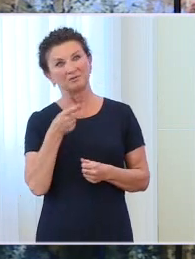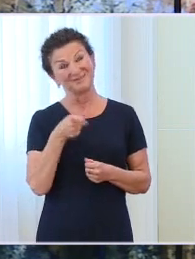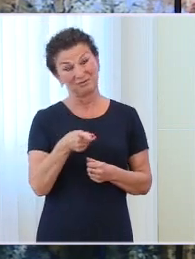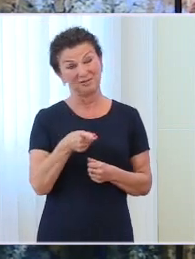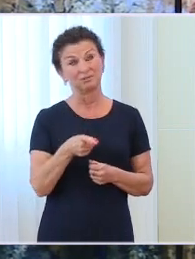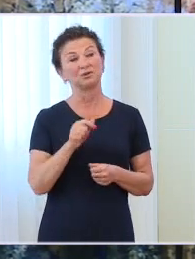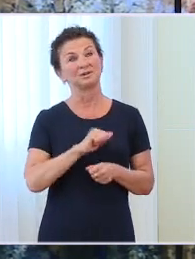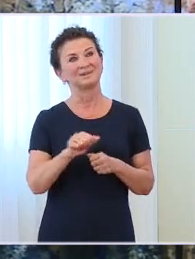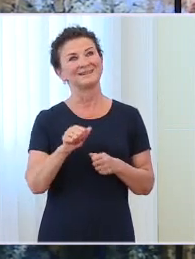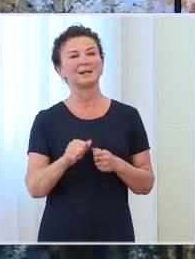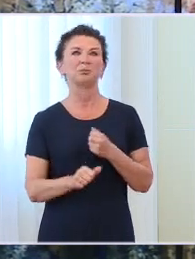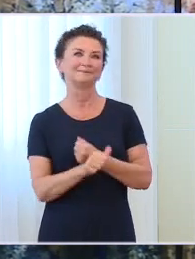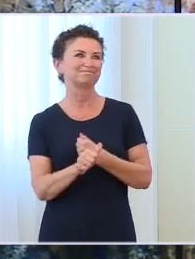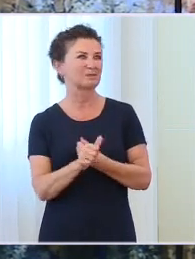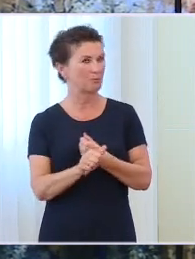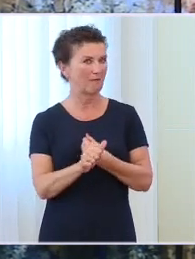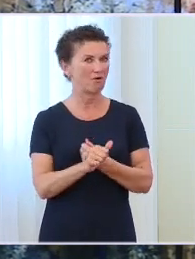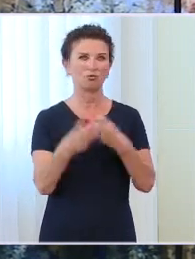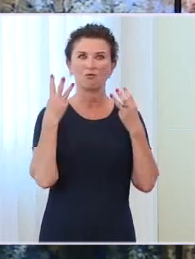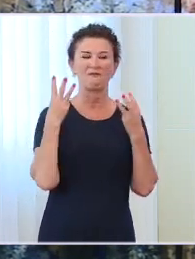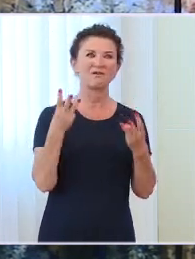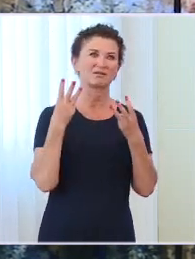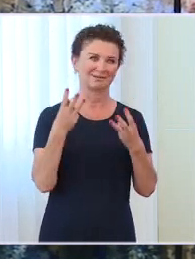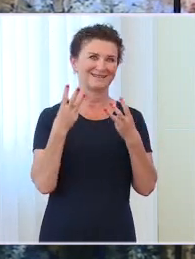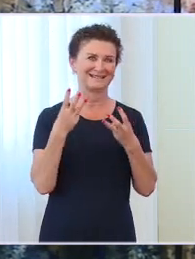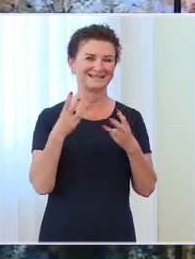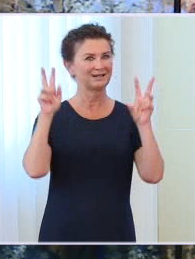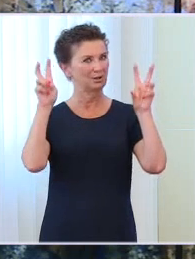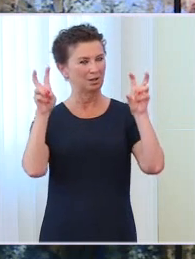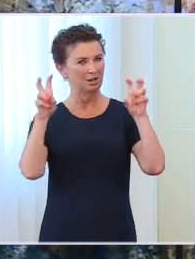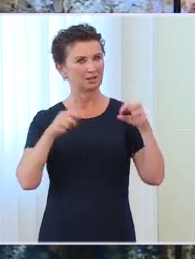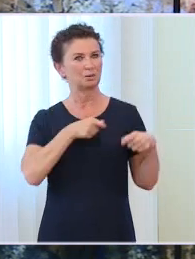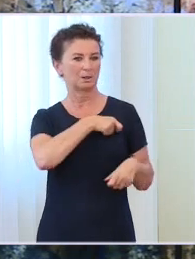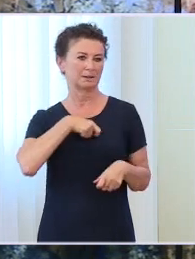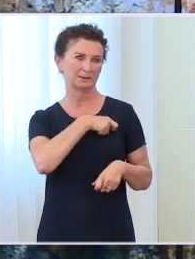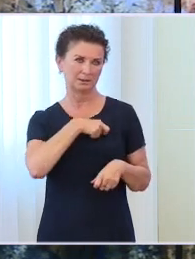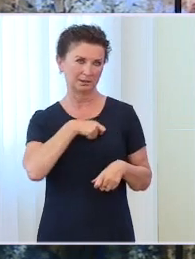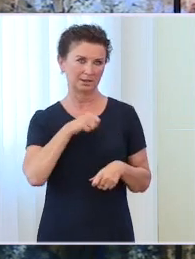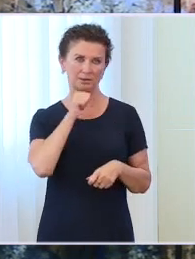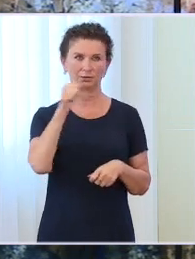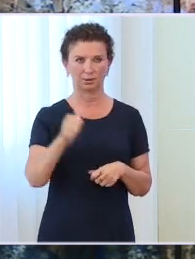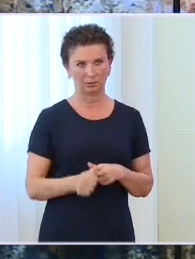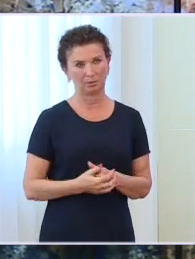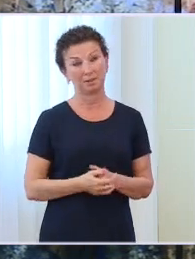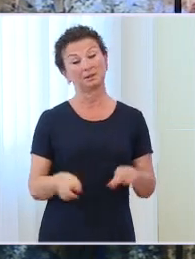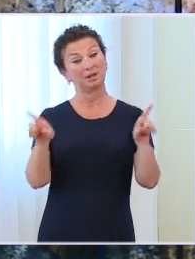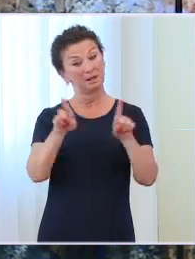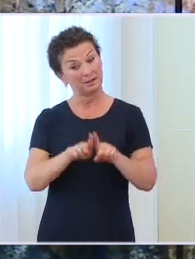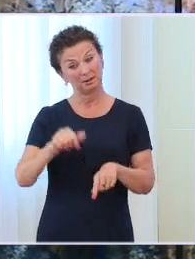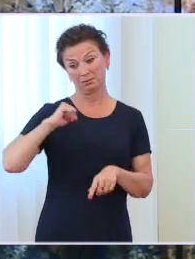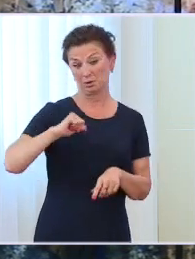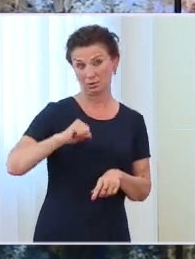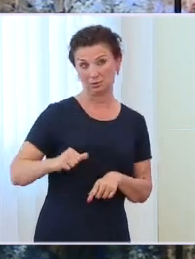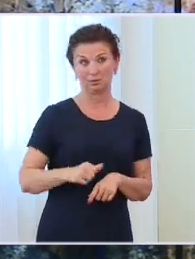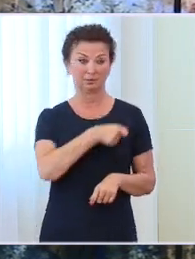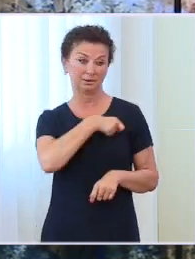europejskiej. My też od Europy oczekujemy solidarności, oczekujemy jej w sprawie Ukrainy, oczekujemy solidarności w sprawie polityki